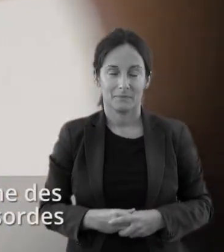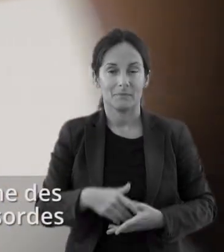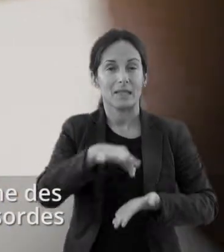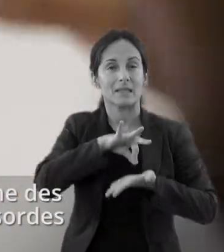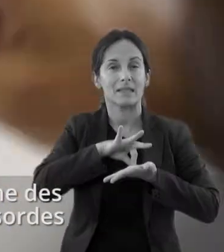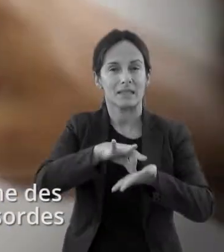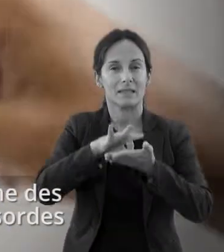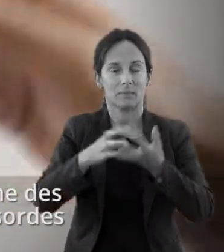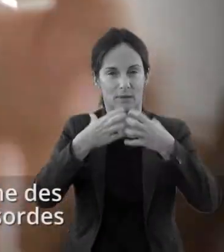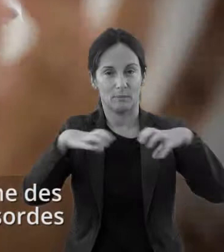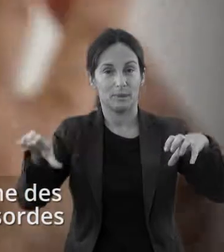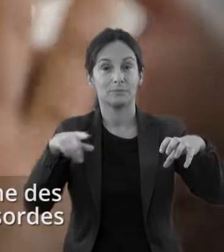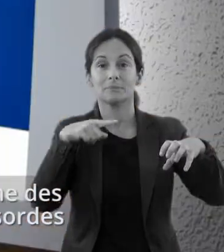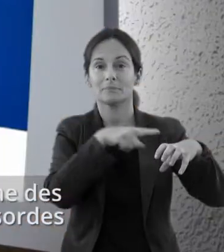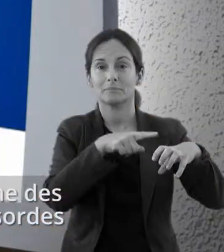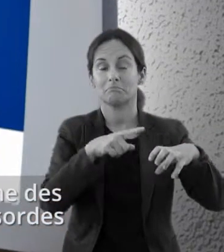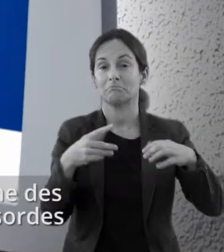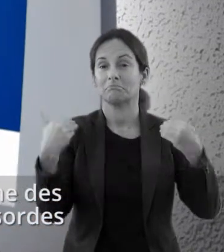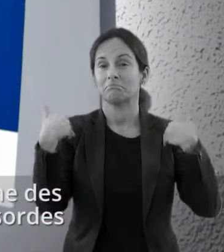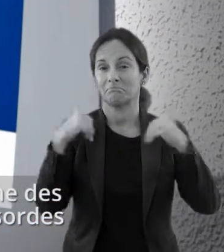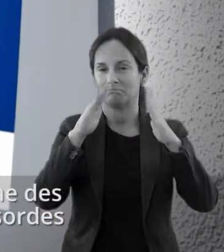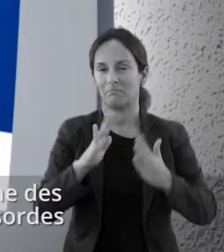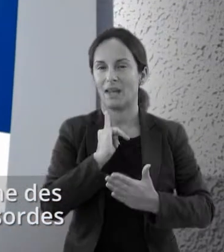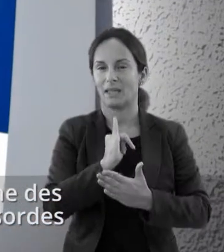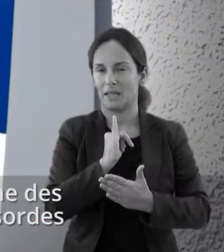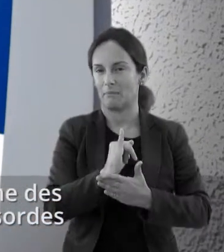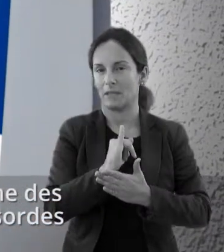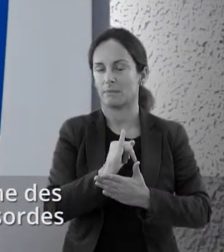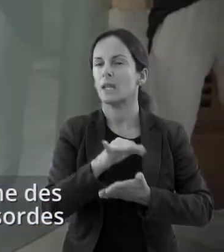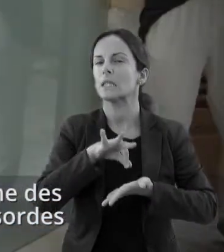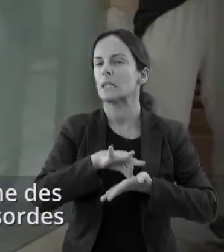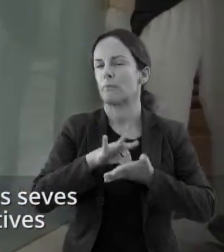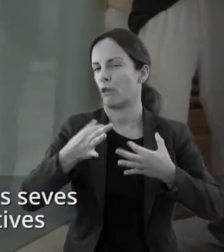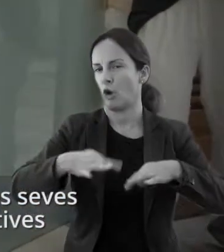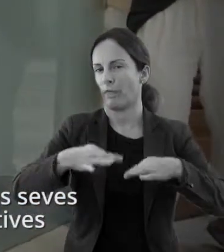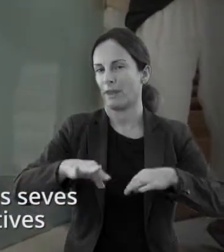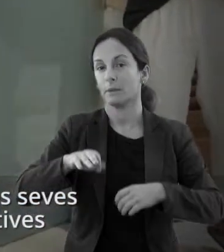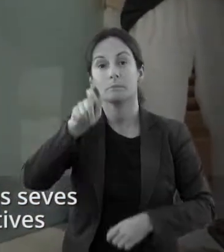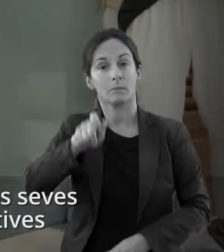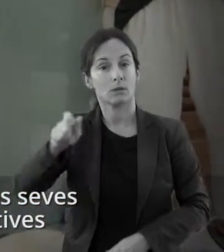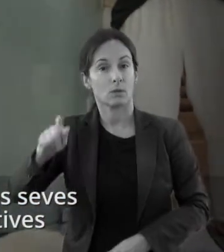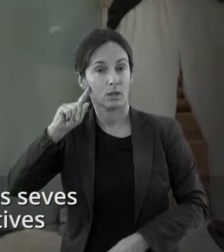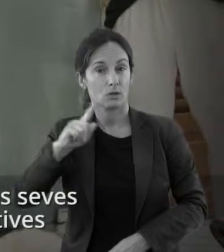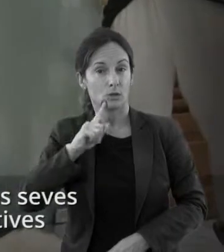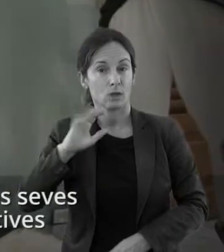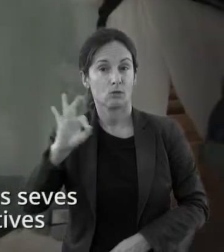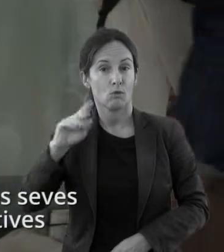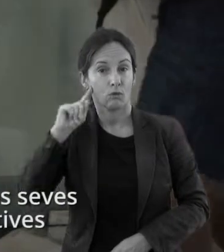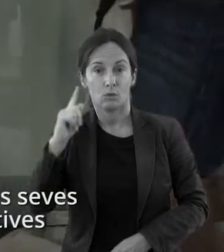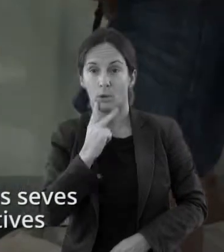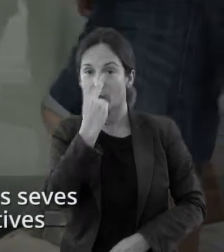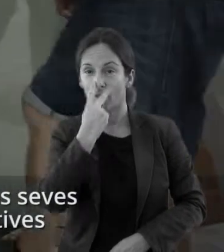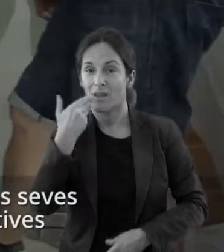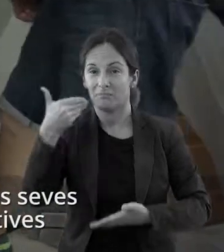Una part d'aquesta prestació es du a terme des de l'IMAS, de tal manera que les persones sordes i sorcelles que ho sol·liciten